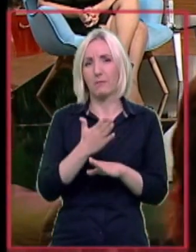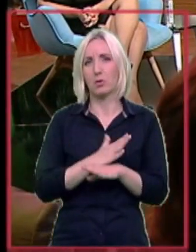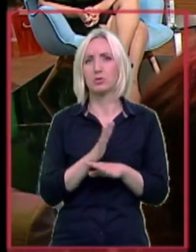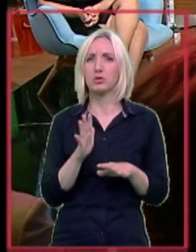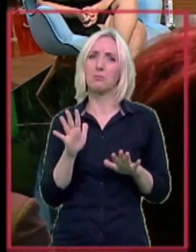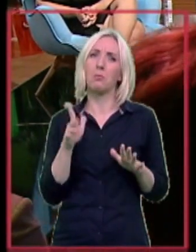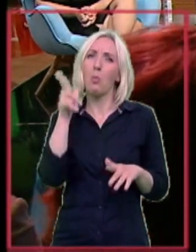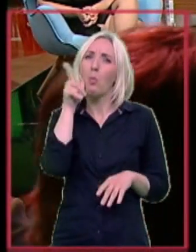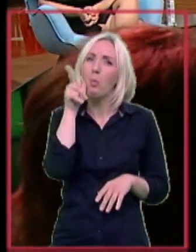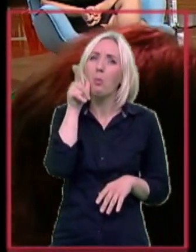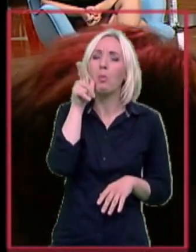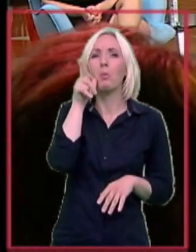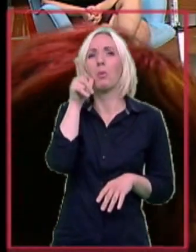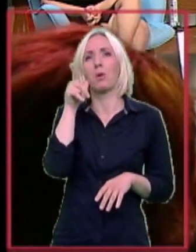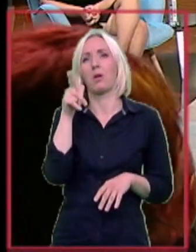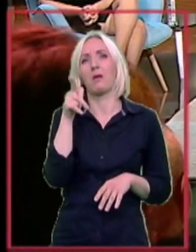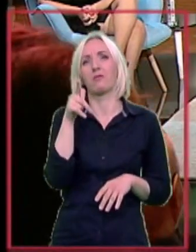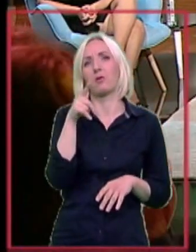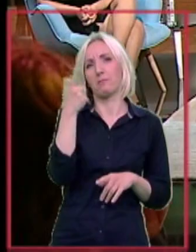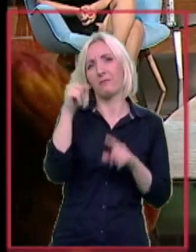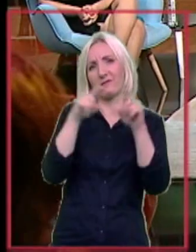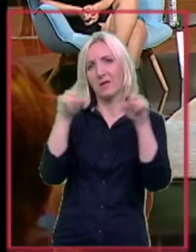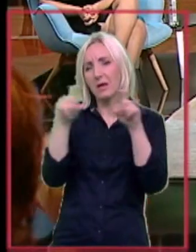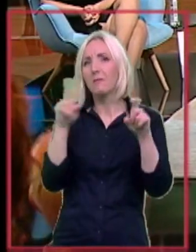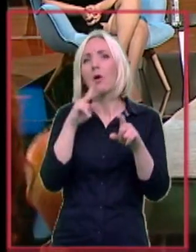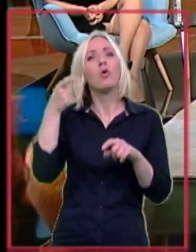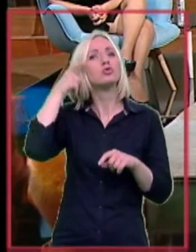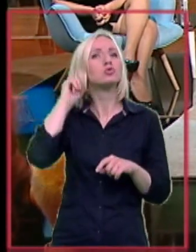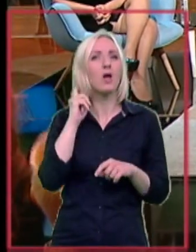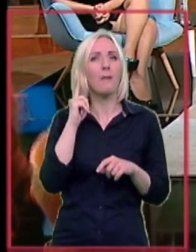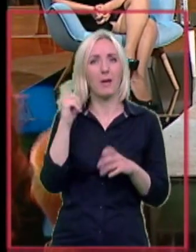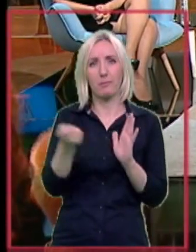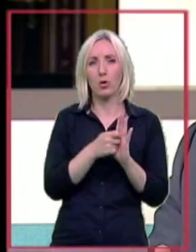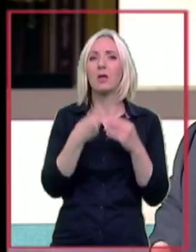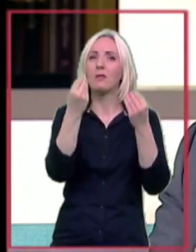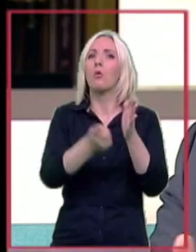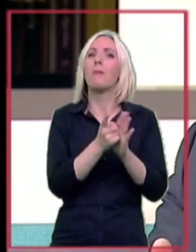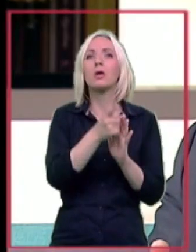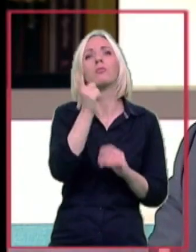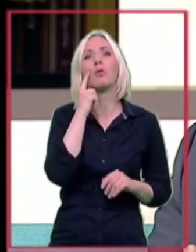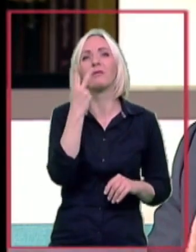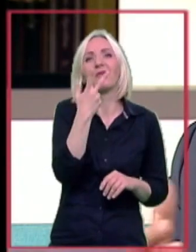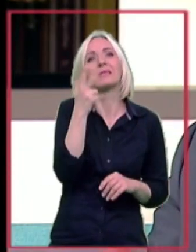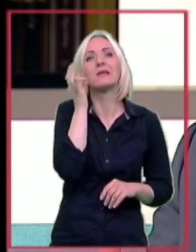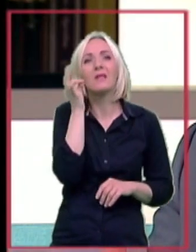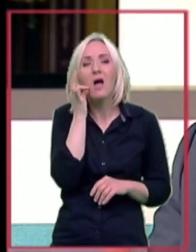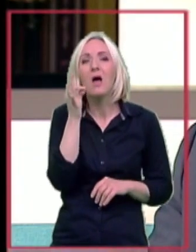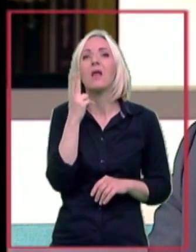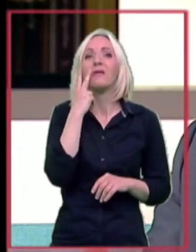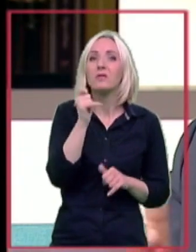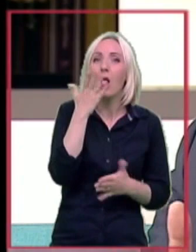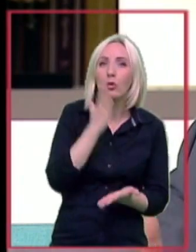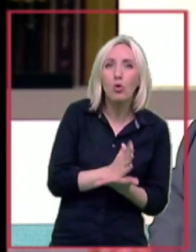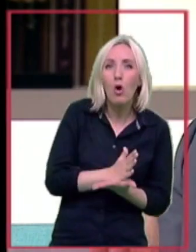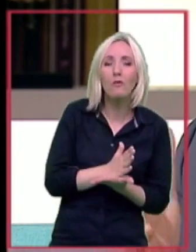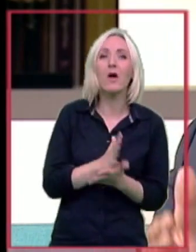da kažem, kompanije koje prodaje slušne aparate, čak i daju neki period da pacijent proba dva do tri dana da vidi da mu odgovara.